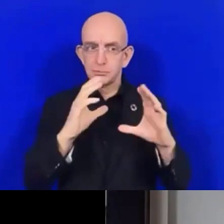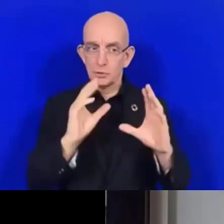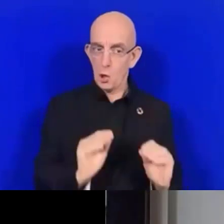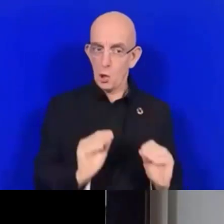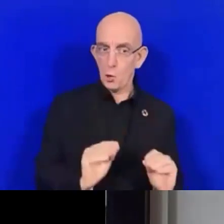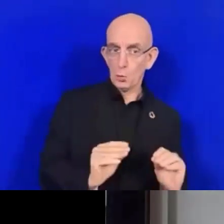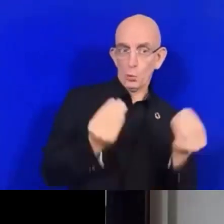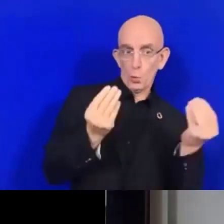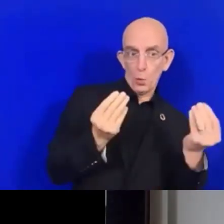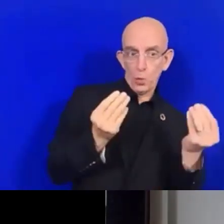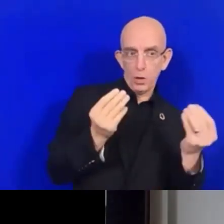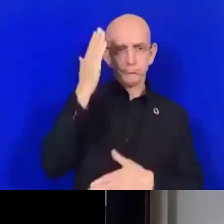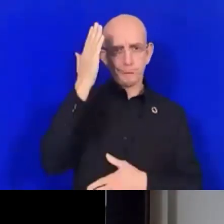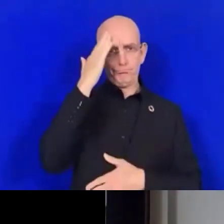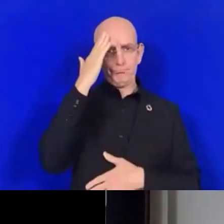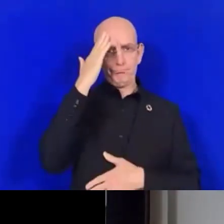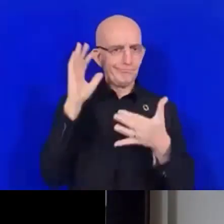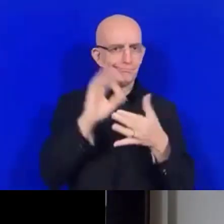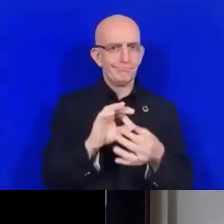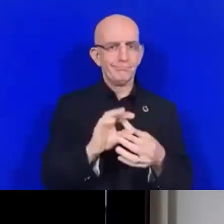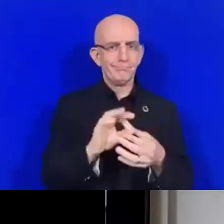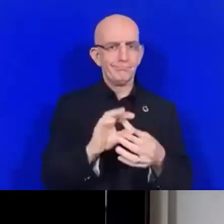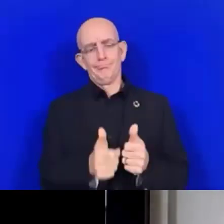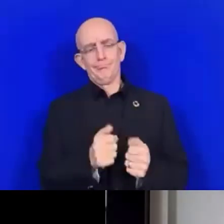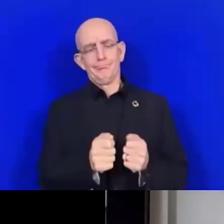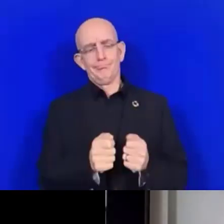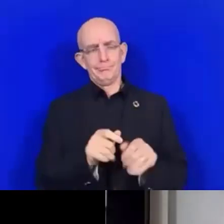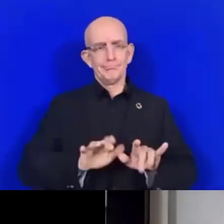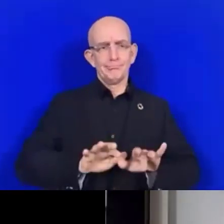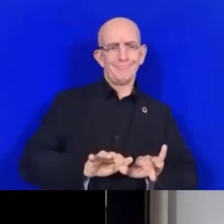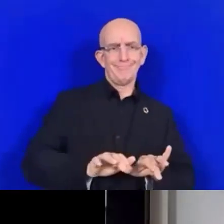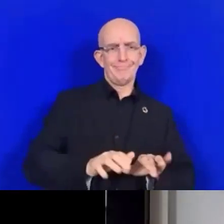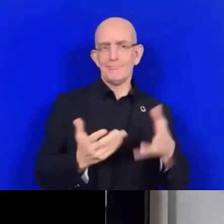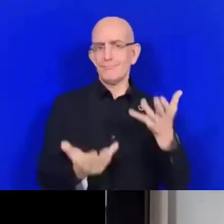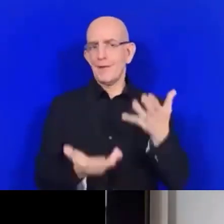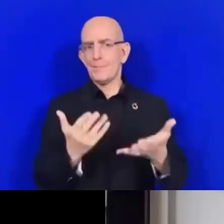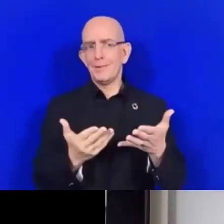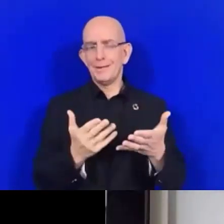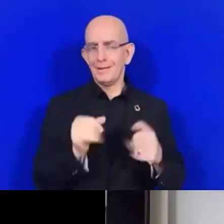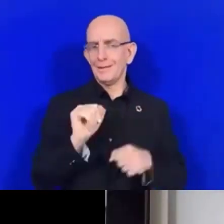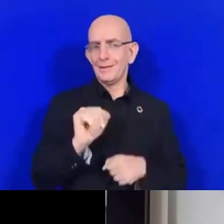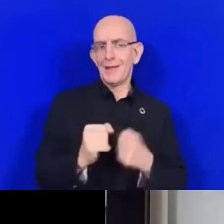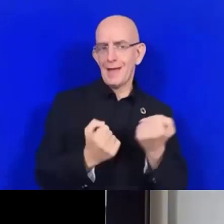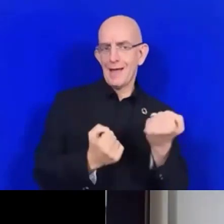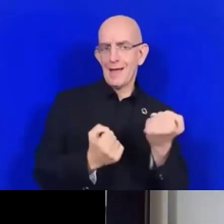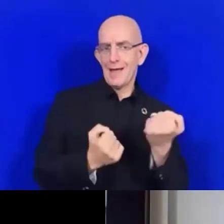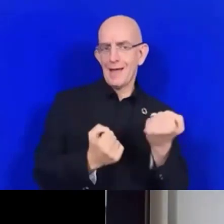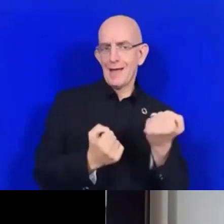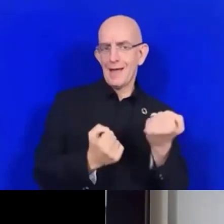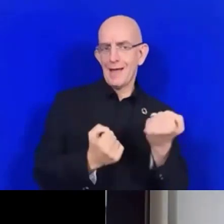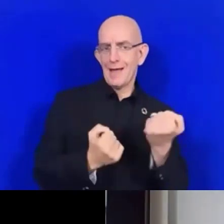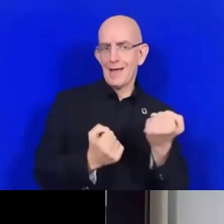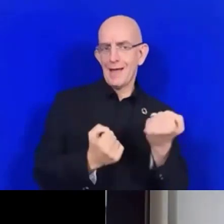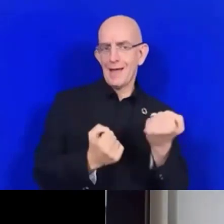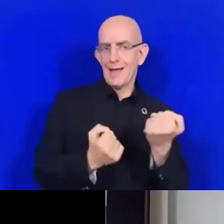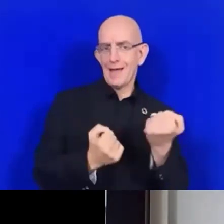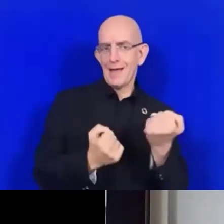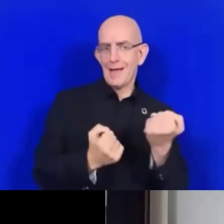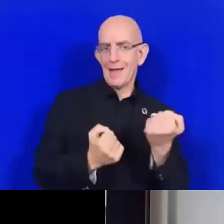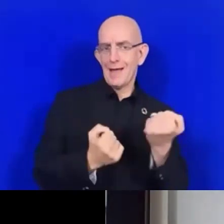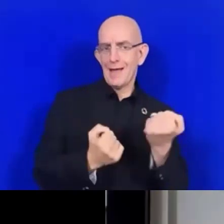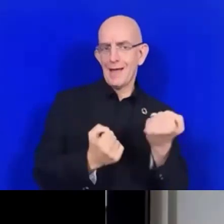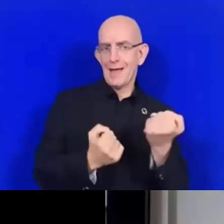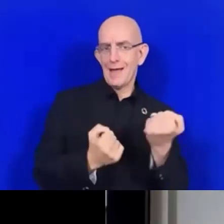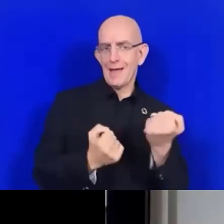utiliser la technologie assistée, mais pour ceux-là qui sont plus jeunes, qui sont plus vieilles, qui sont aveugles